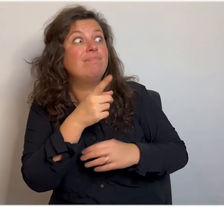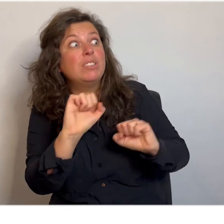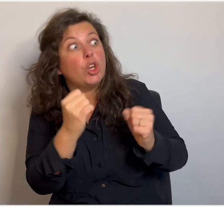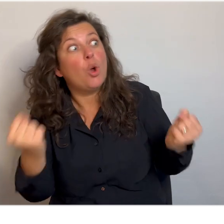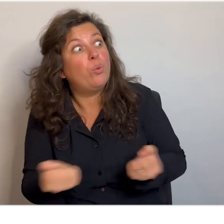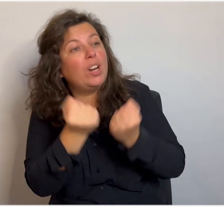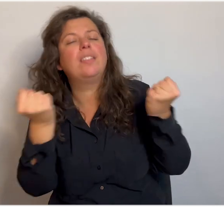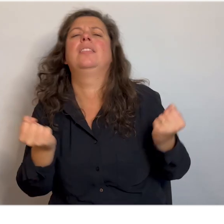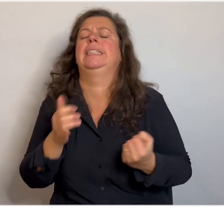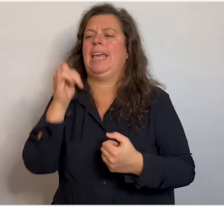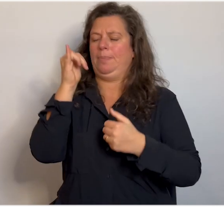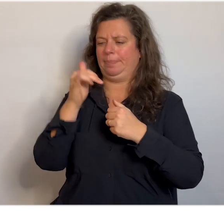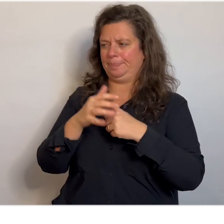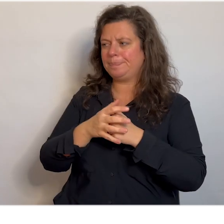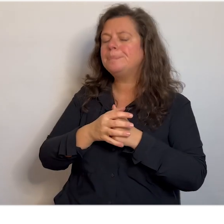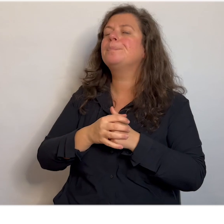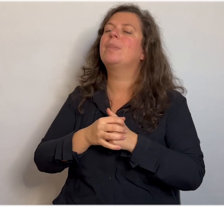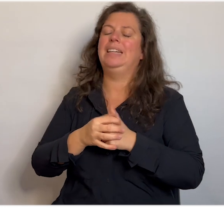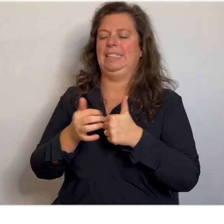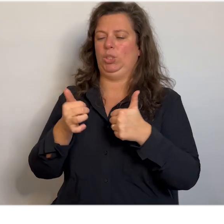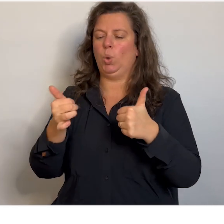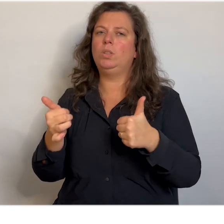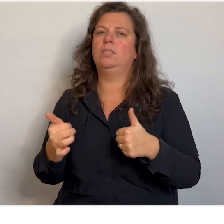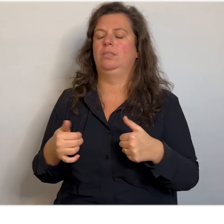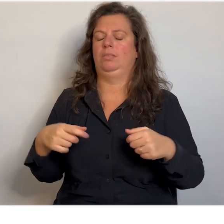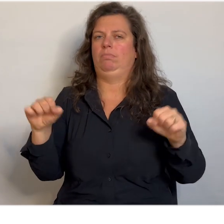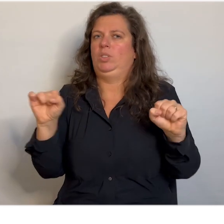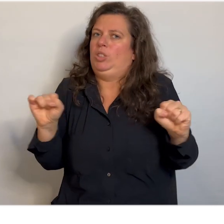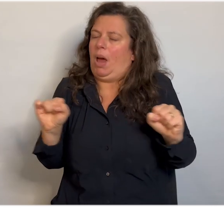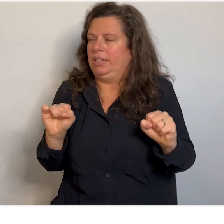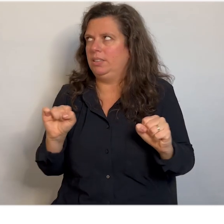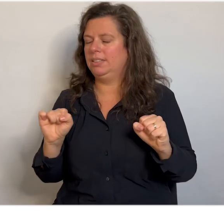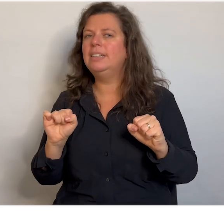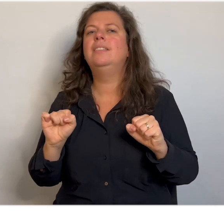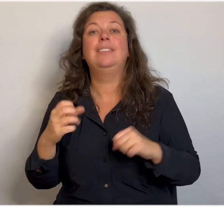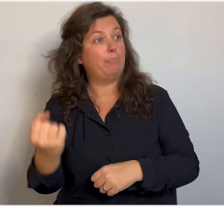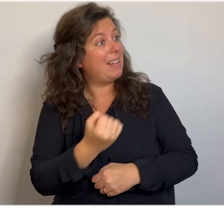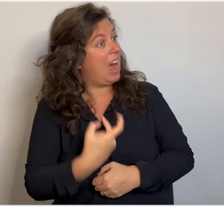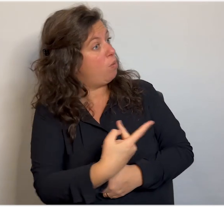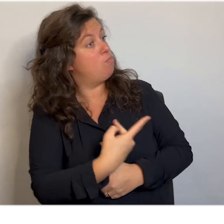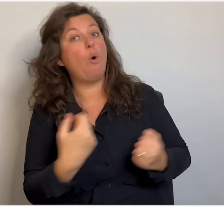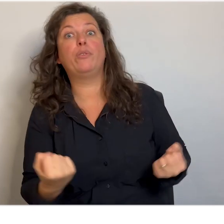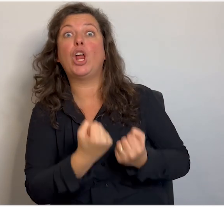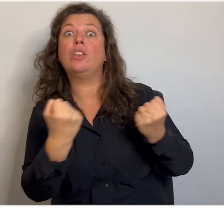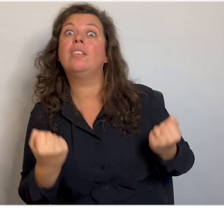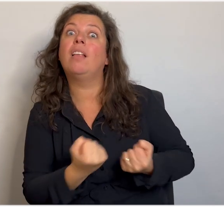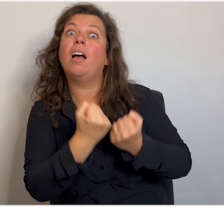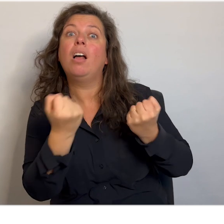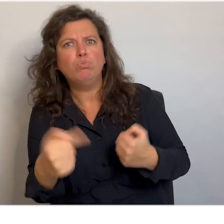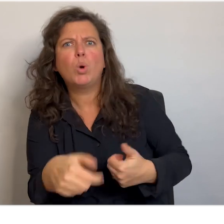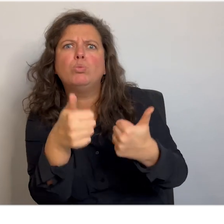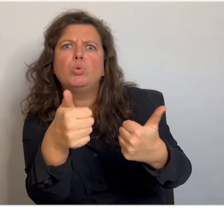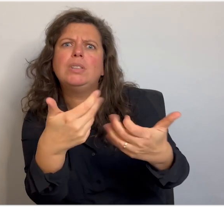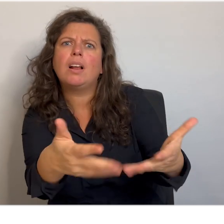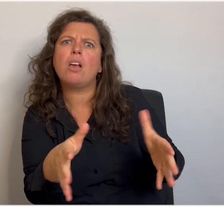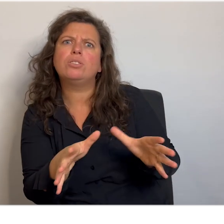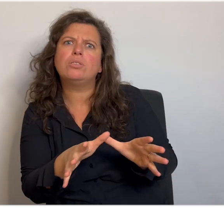Jezus is de Messias. Ja, maar daarom oefen we dit ook, Olly. Dan gaat het soms helemaal goed komen in